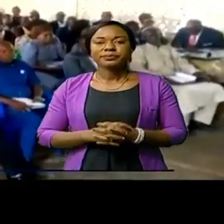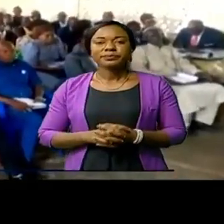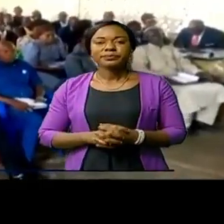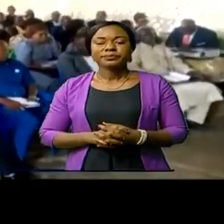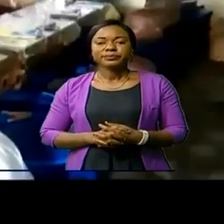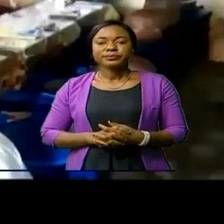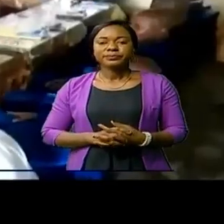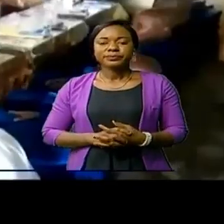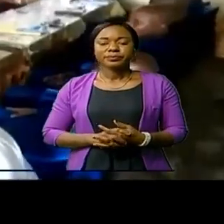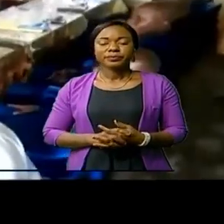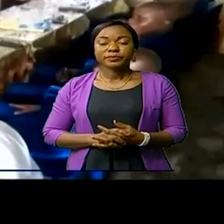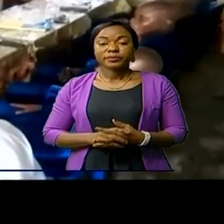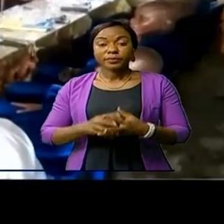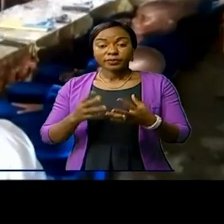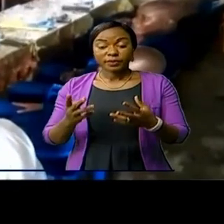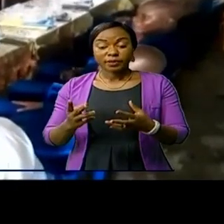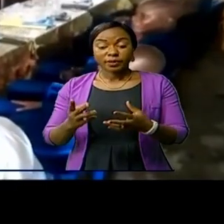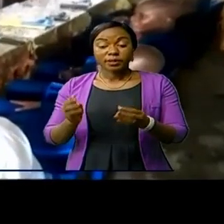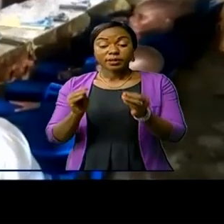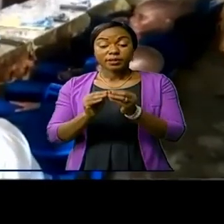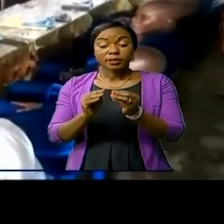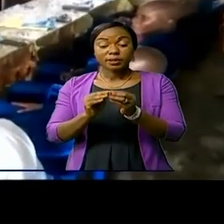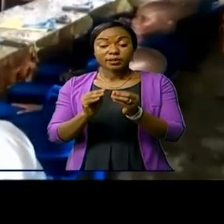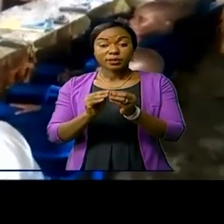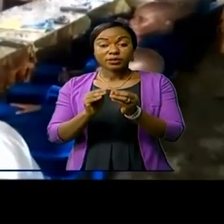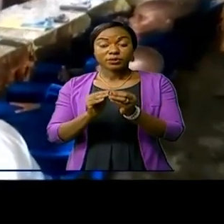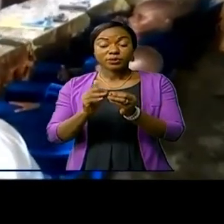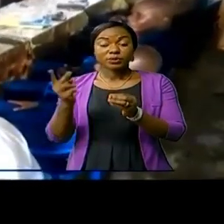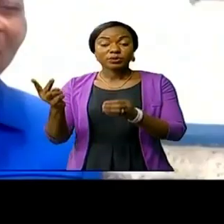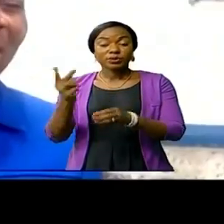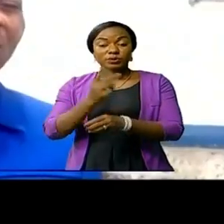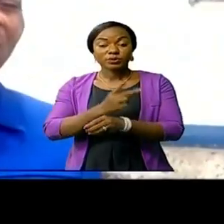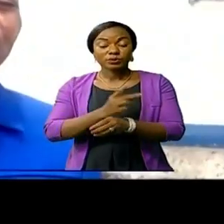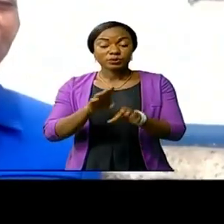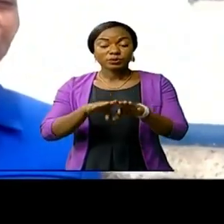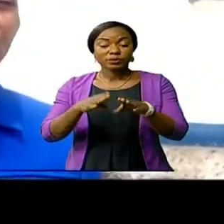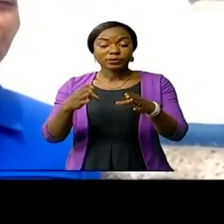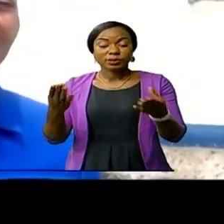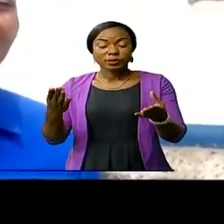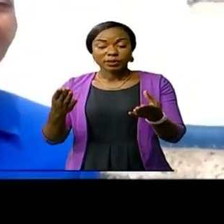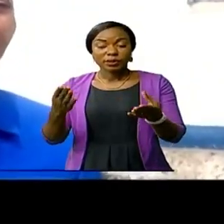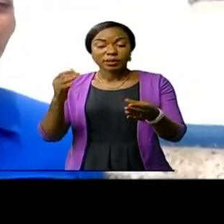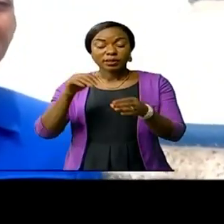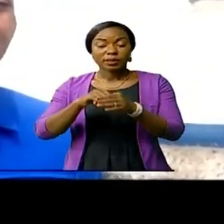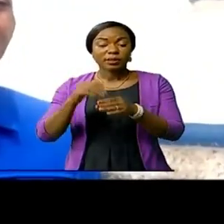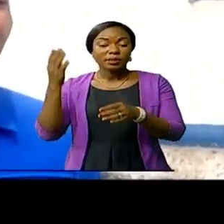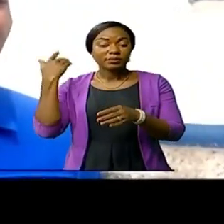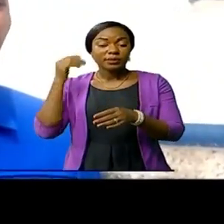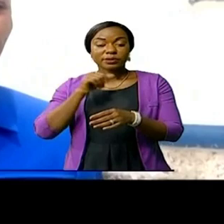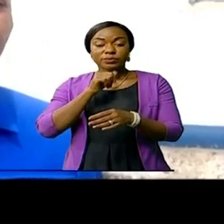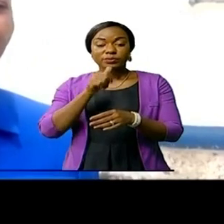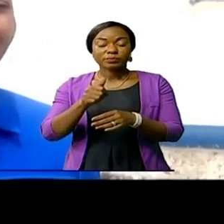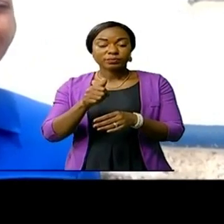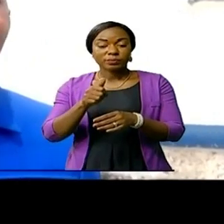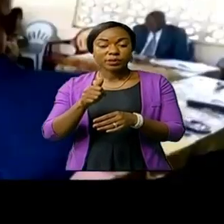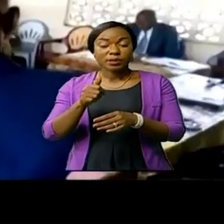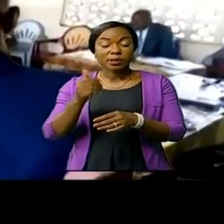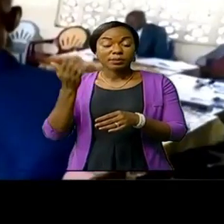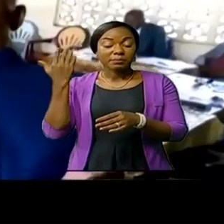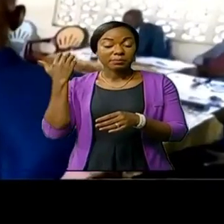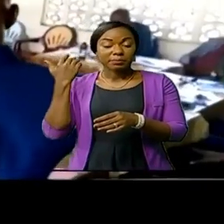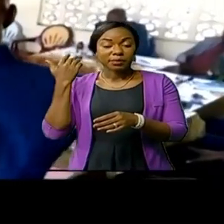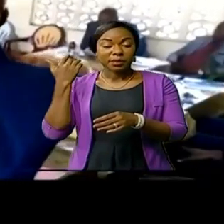Ces assises de déjour tenues à Inongo et ouvertes par les ministres provinciaux de l'éducation du Maïdombé avaient pour